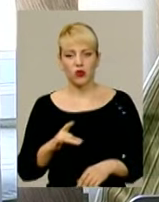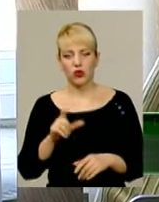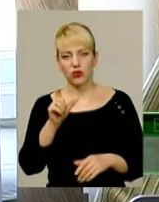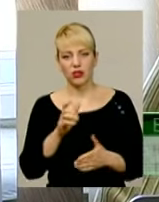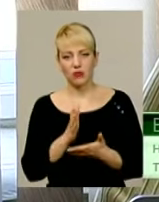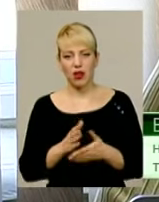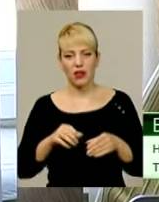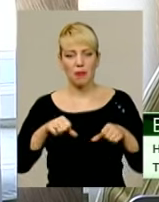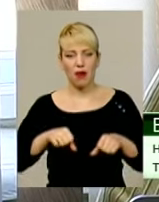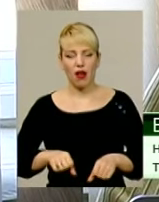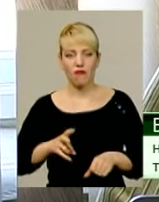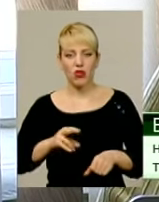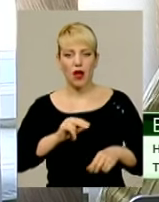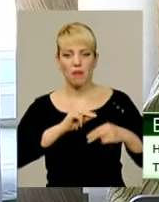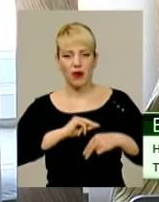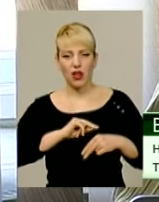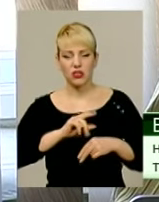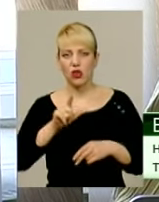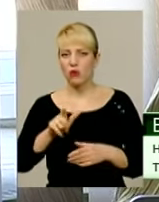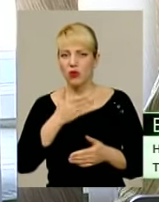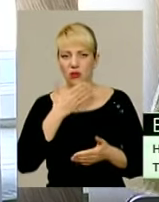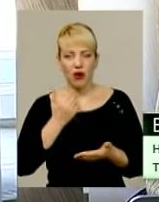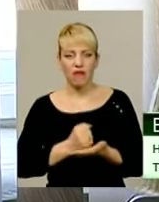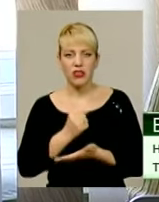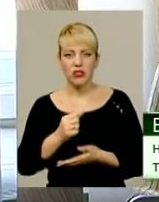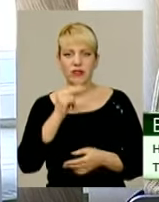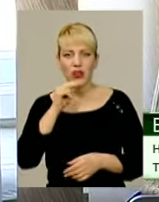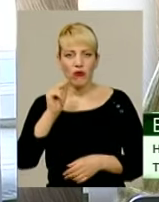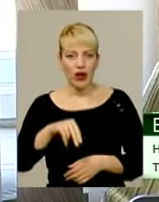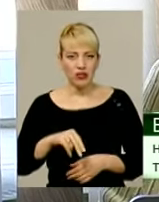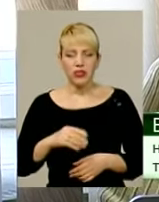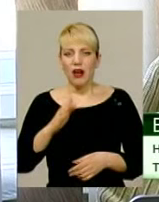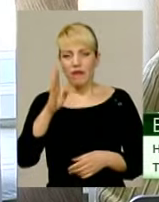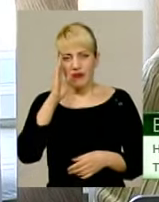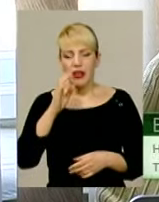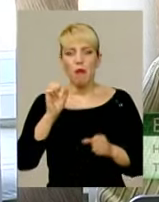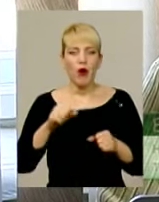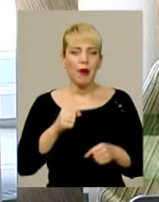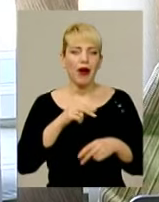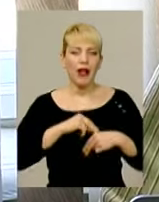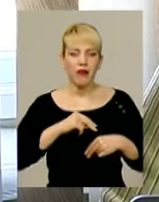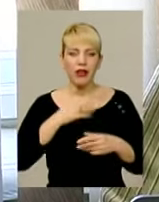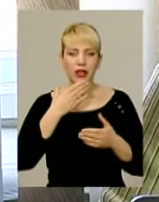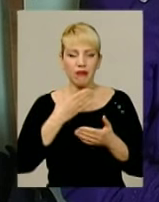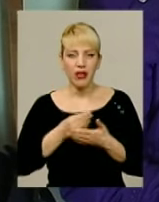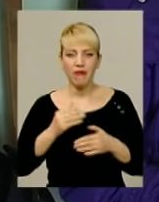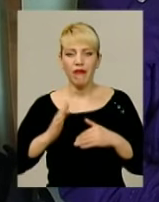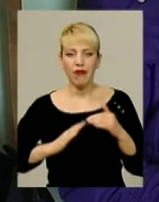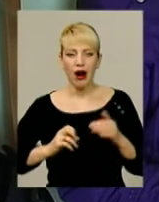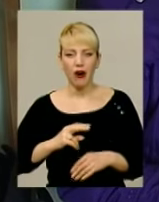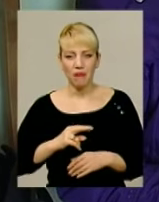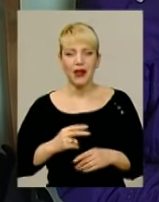має право на працю, йому не висунуто ніяке звинувачення, він може працювати за своїм основним фахом.